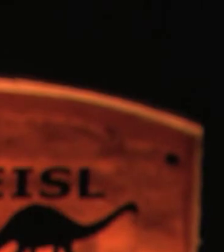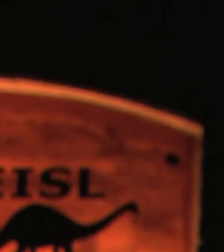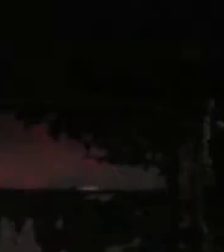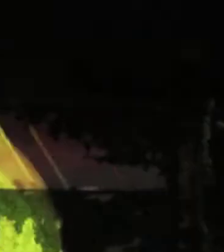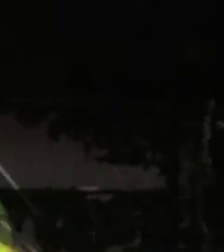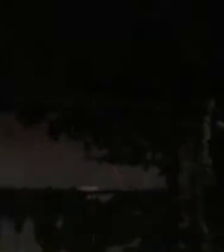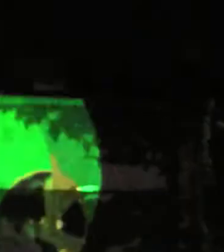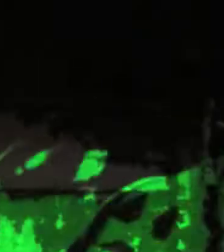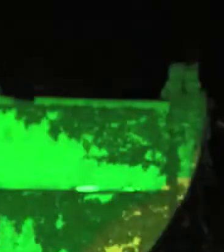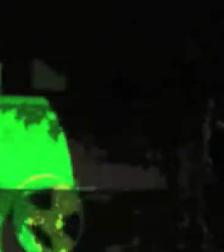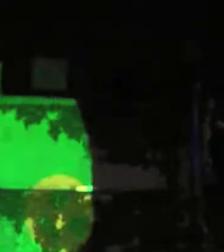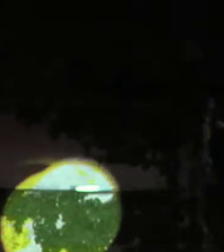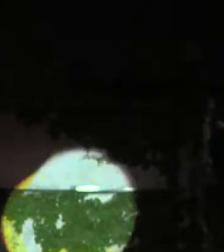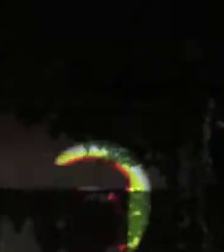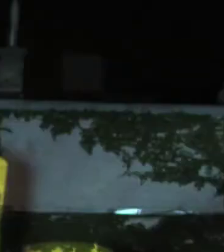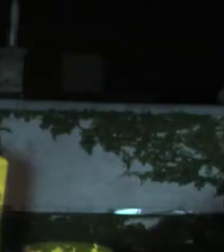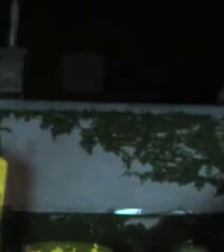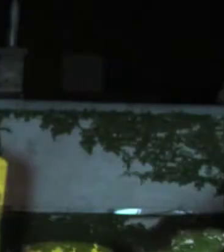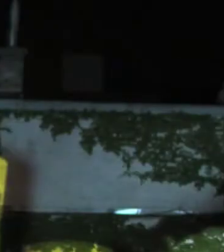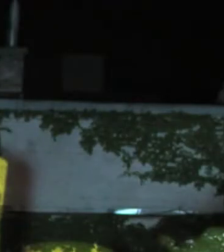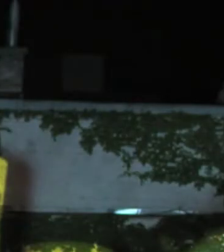G siglo ...